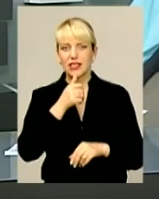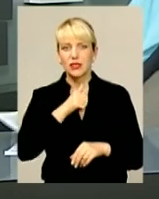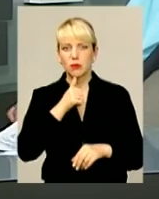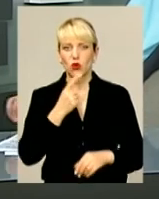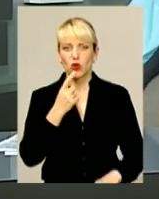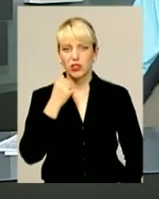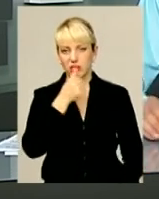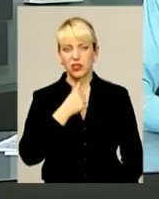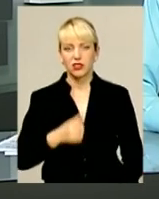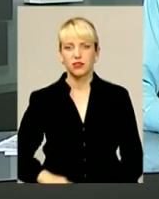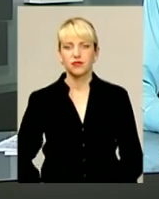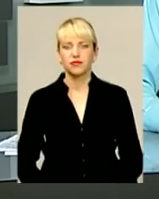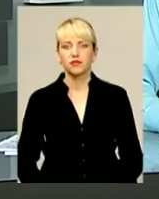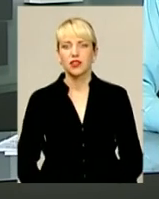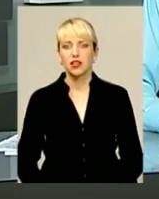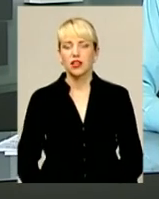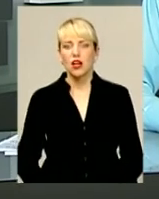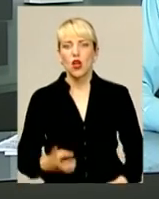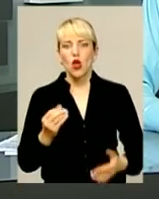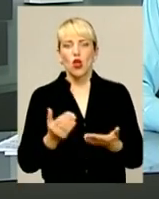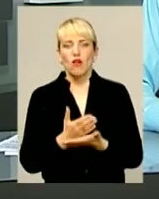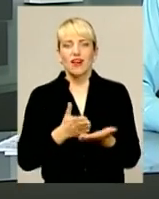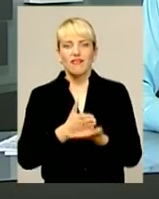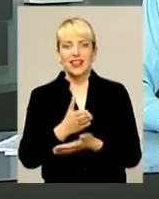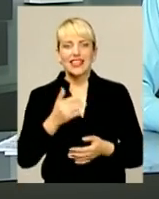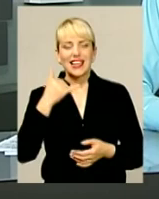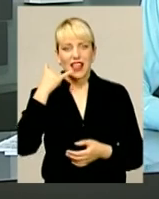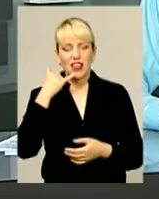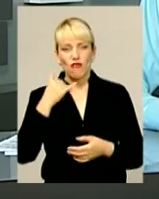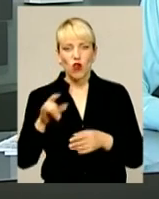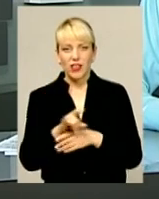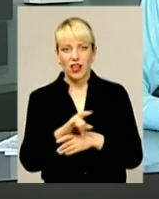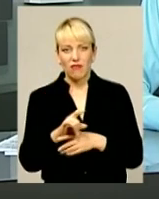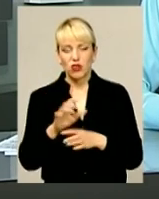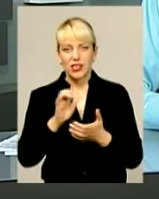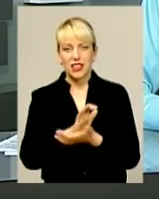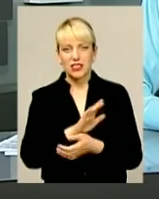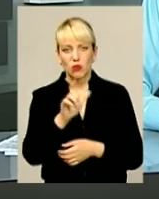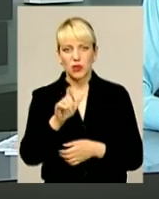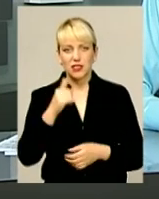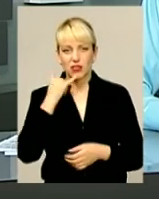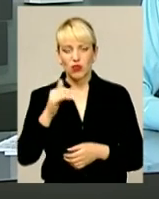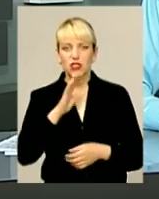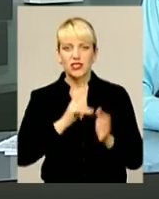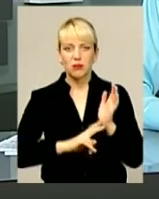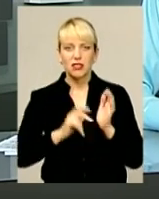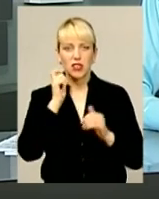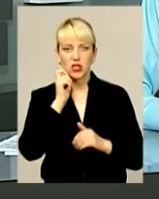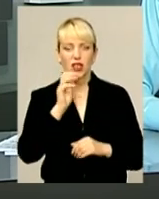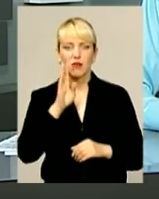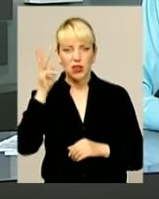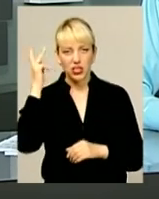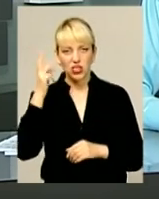строком. Про новий вид телефонних афер. Незнайомець зателефонував 70-річній хмельничанці і